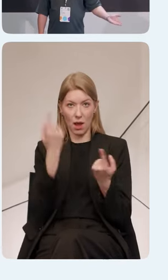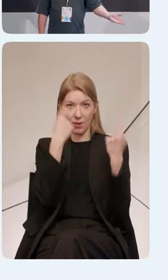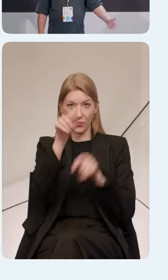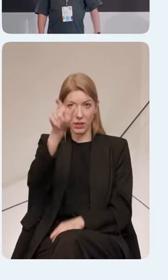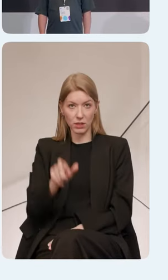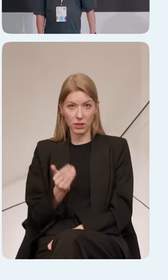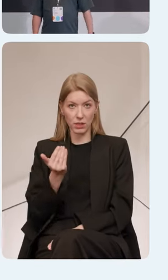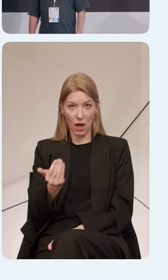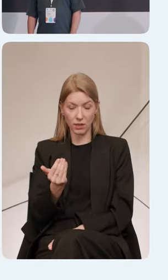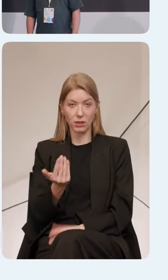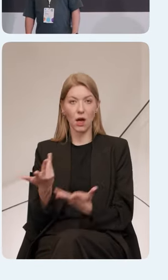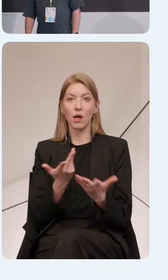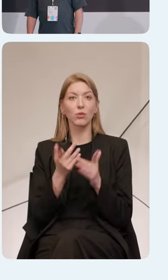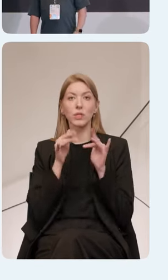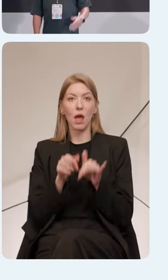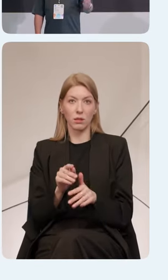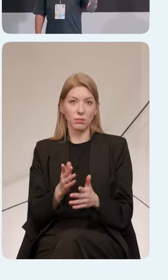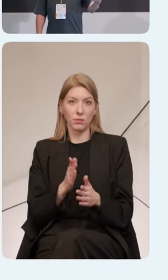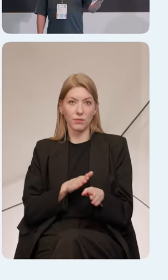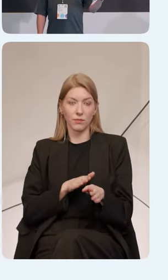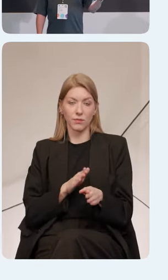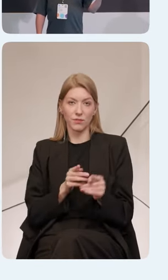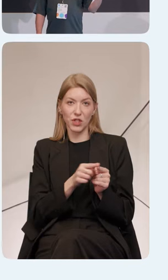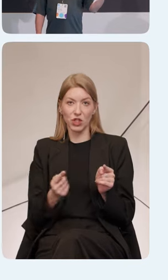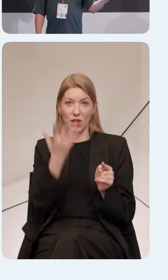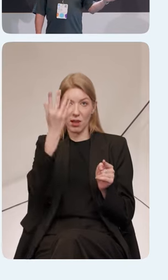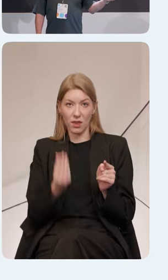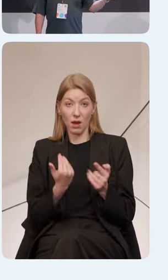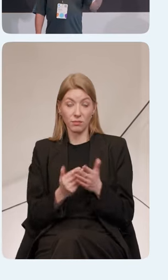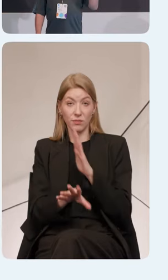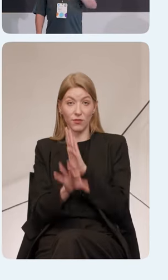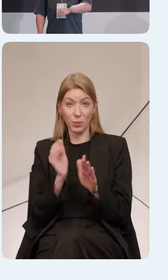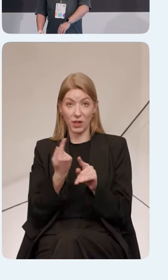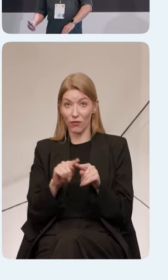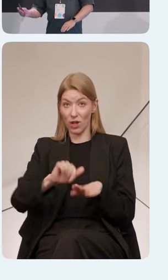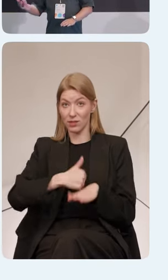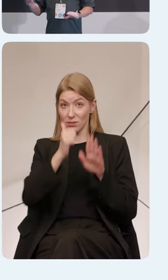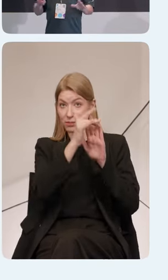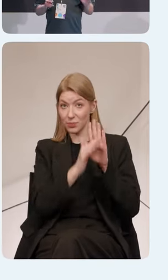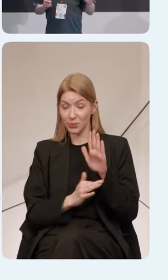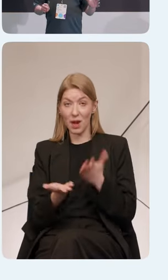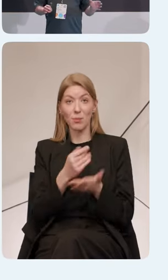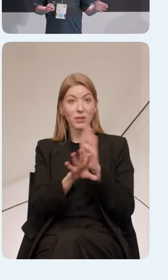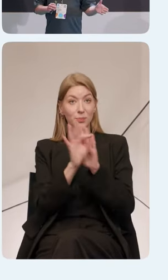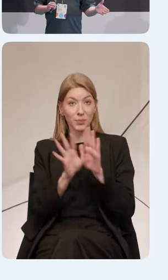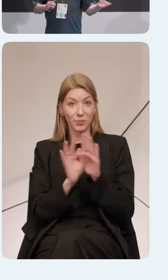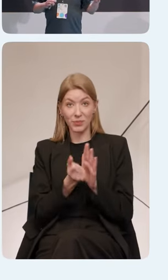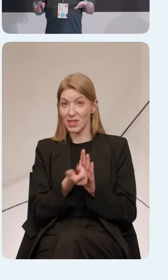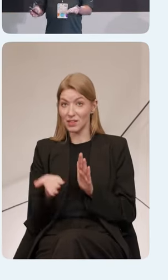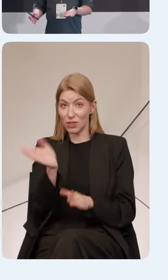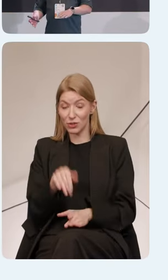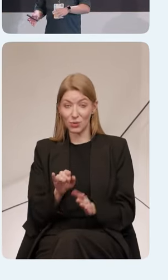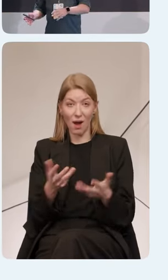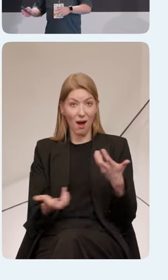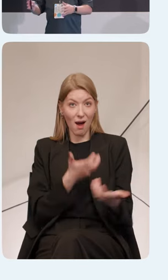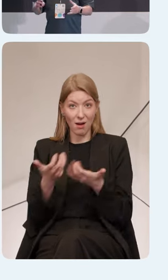обычно в течение дня, вот остановился на вот этих, и мы сейчас возьмем парочку из них, разберем, и я